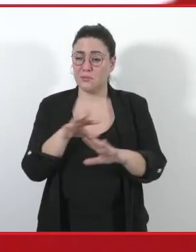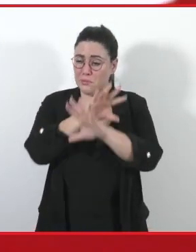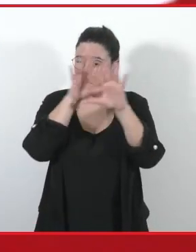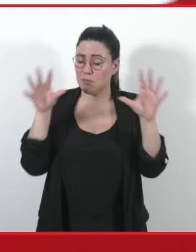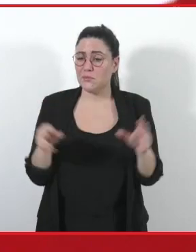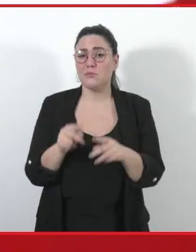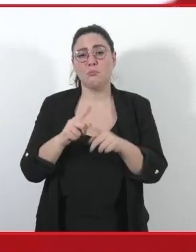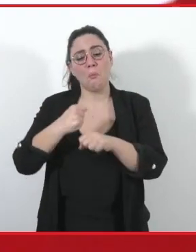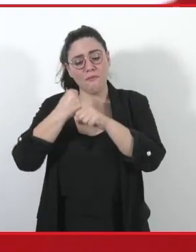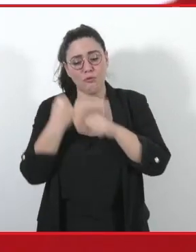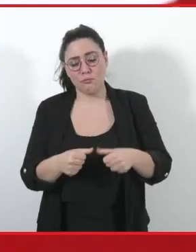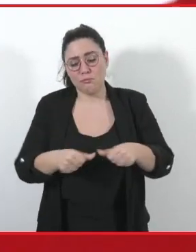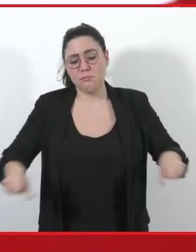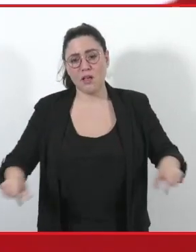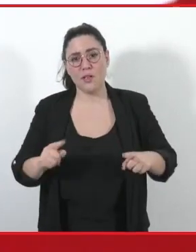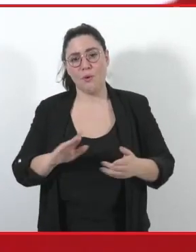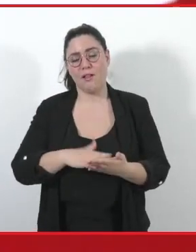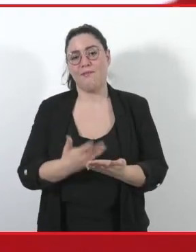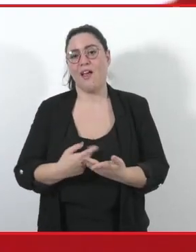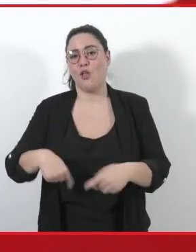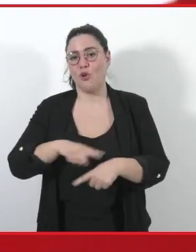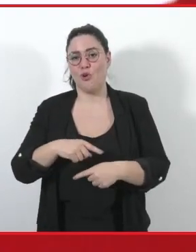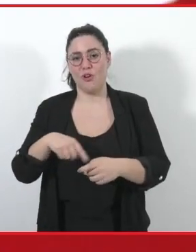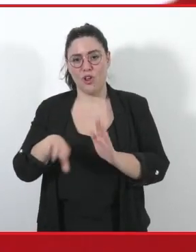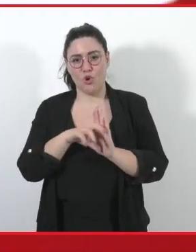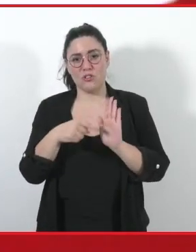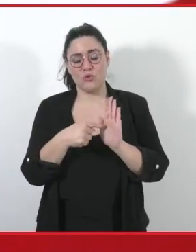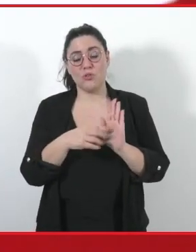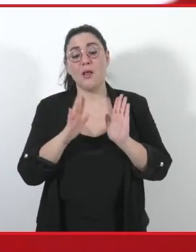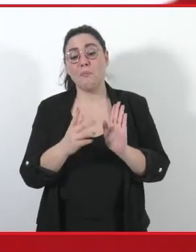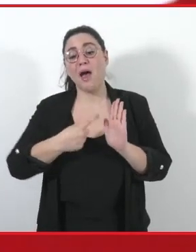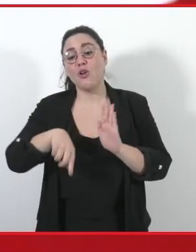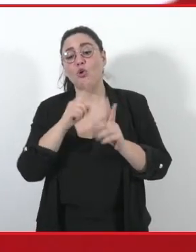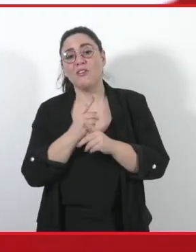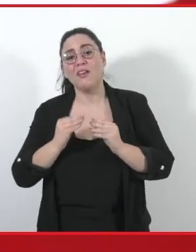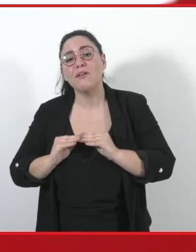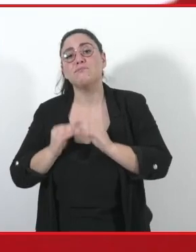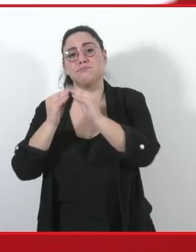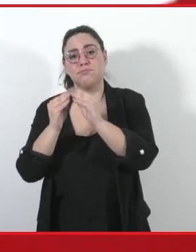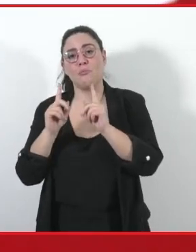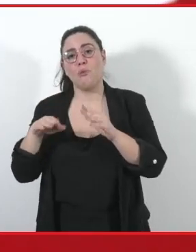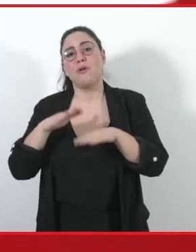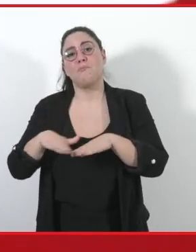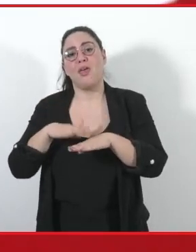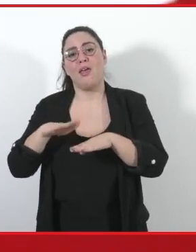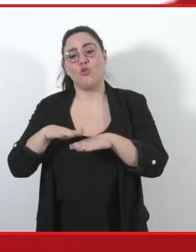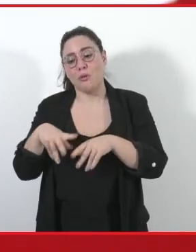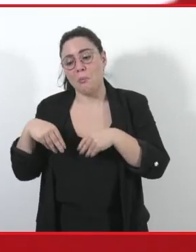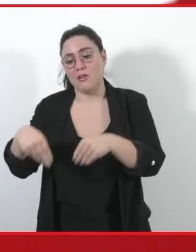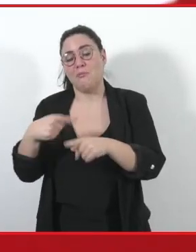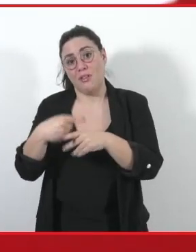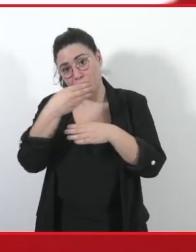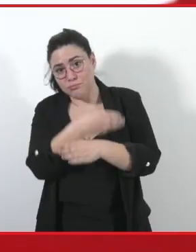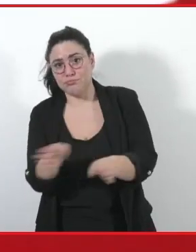costituzionali, ma che dobbiamo costruire attraverso il metodo della partecipazione che deve essere allargata, anche